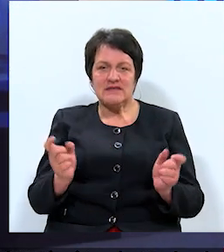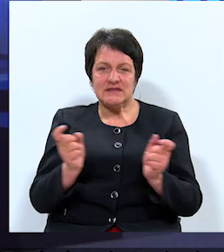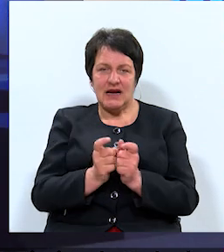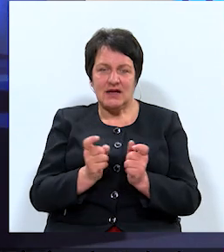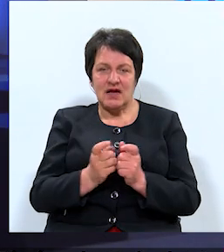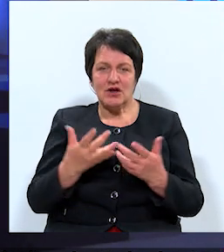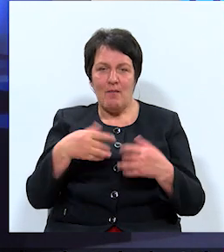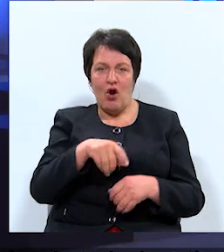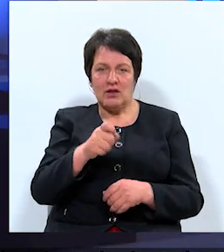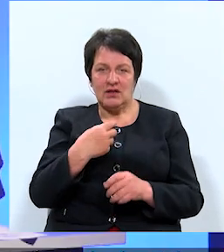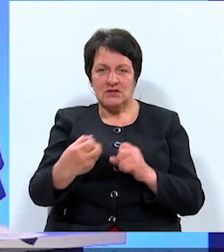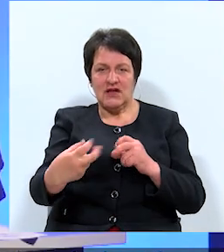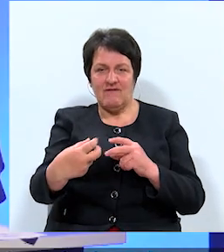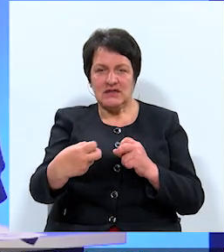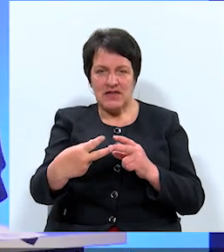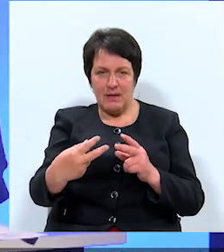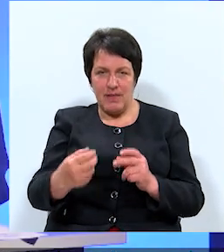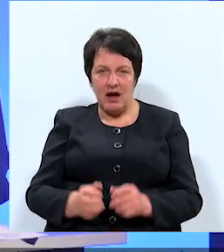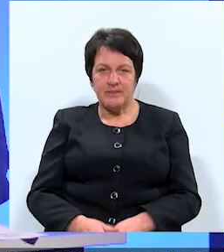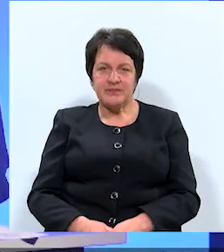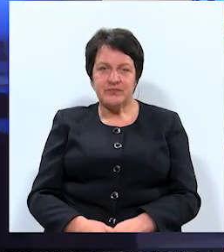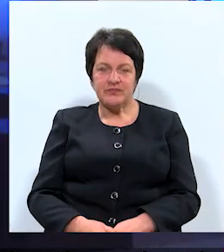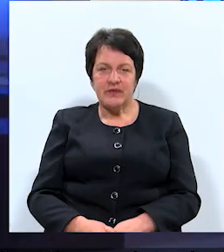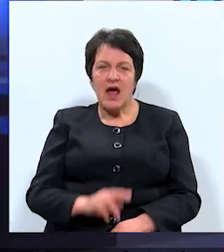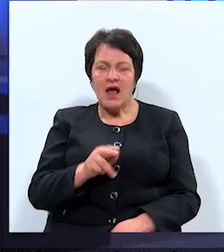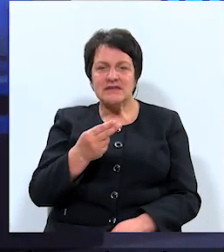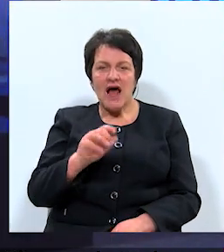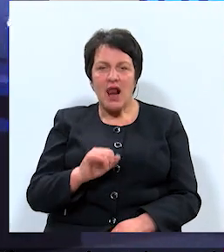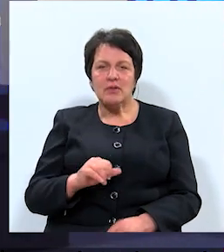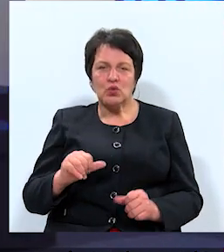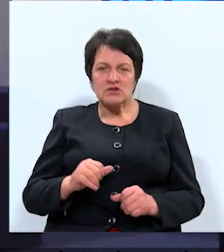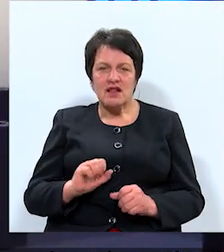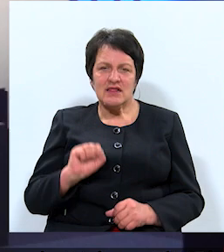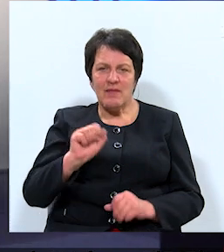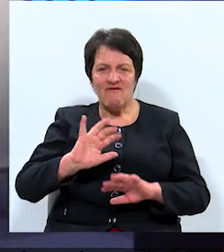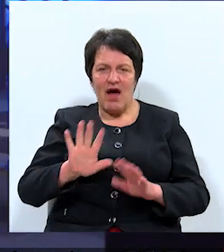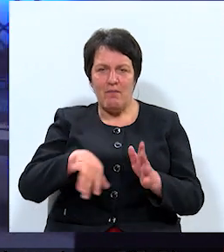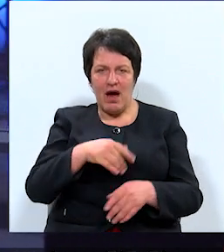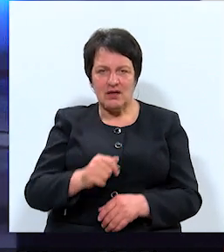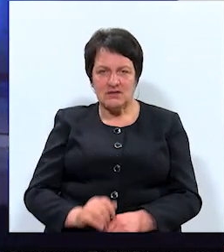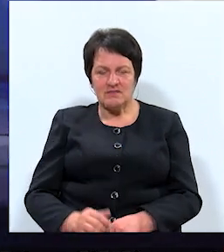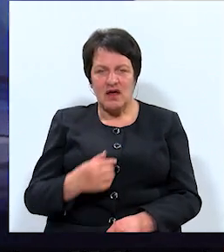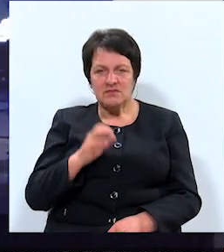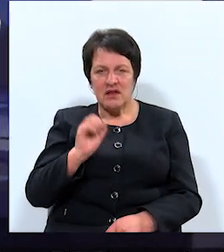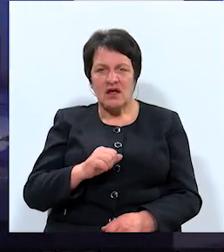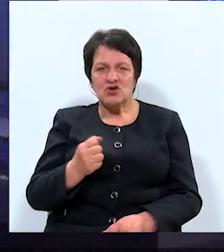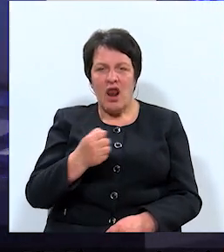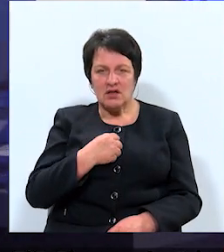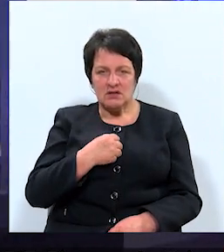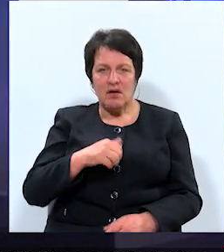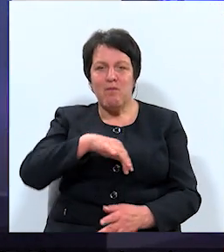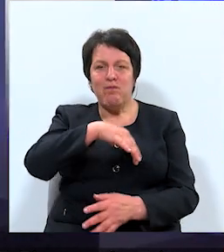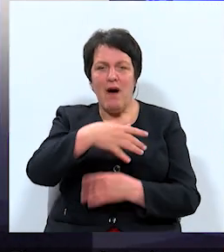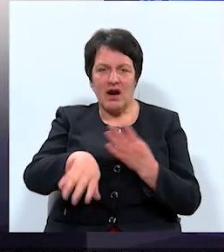politiķi savā starpā. Dzaubskungs, demokrātija vai bardaks? Es pateikšu to latgaliski bardaks,